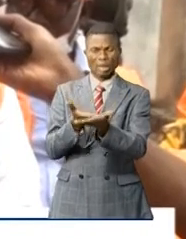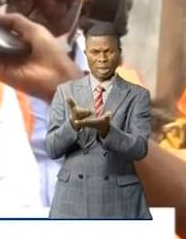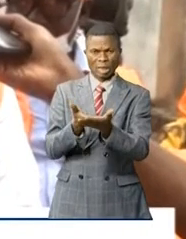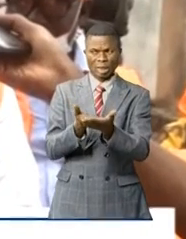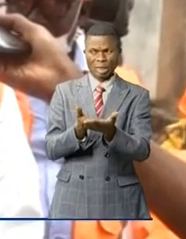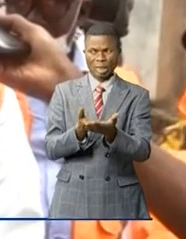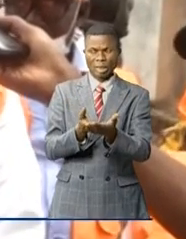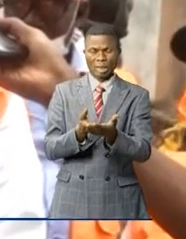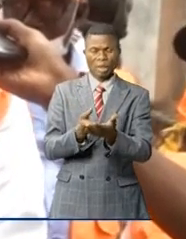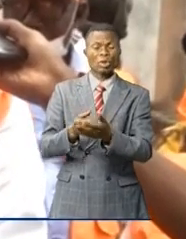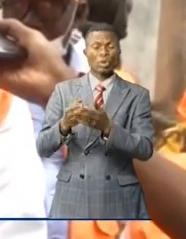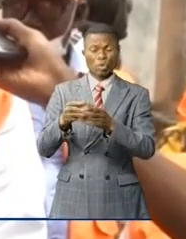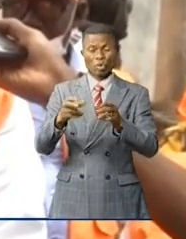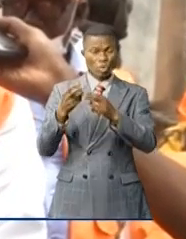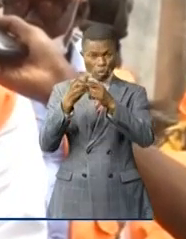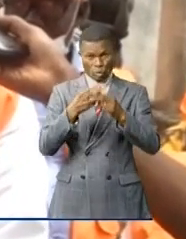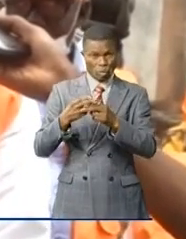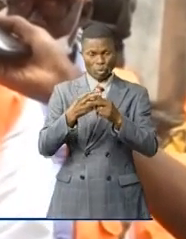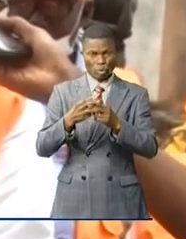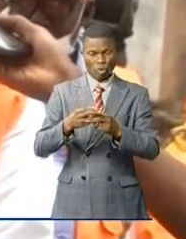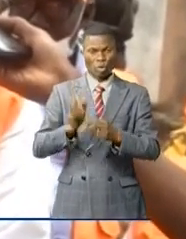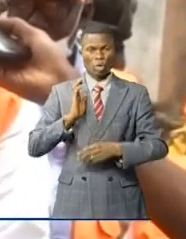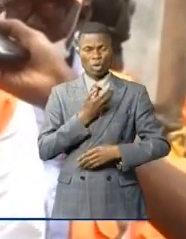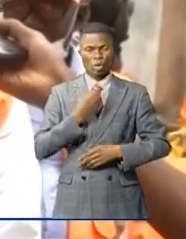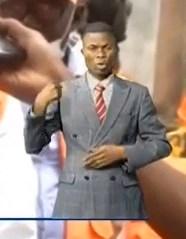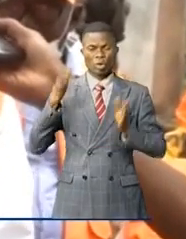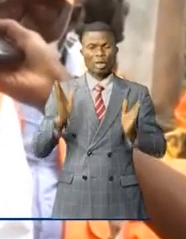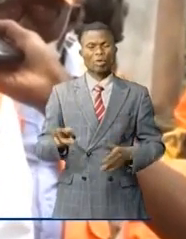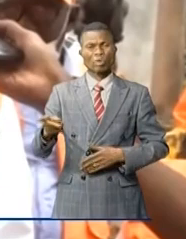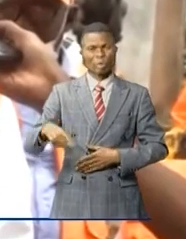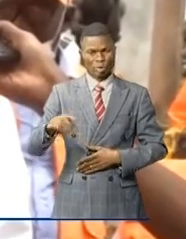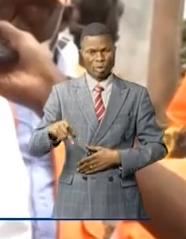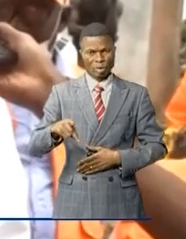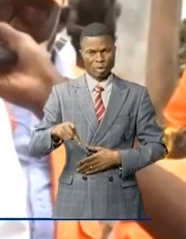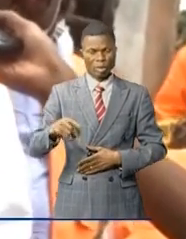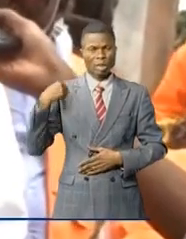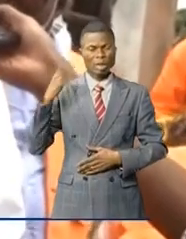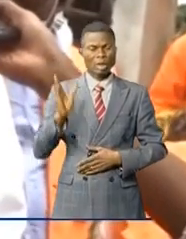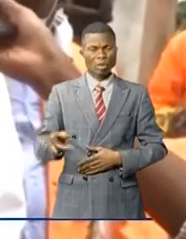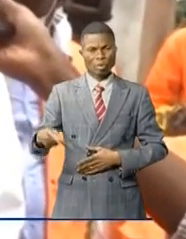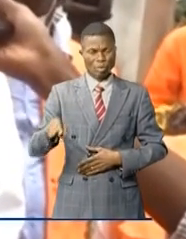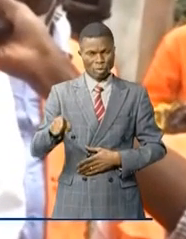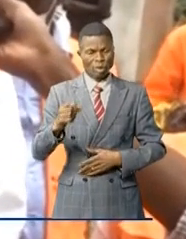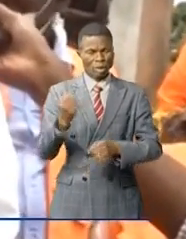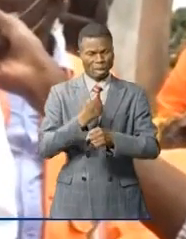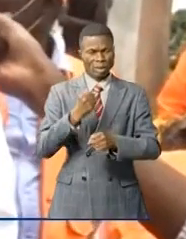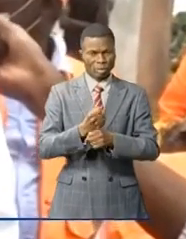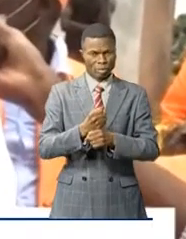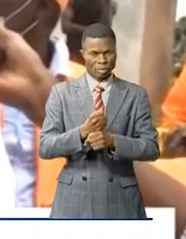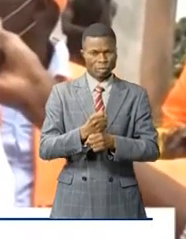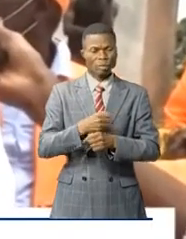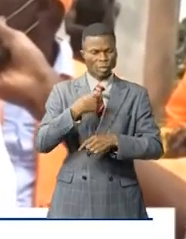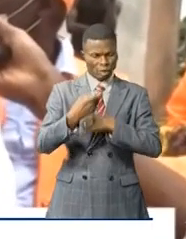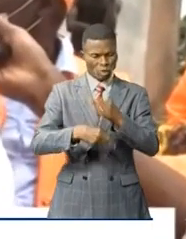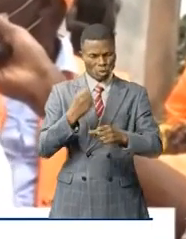sous l'air regardant de votre gouverneur de province, c'est-à-dire le gouvernement provincial, les travaux iront bon craint et